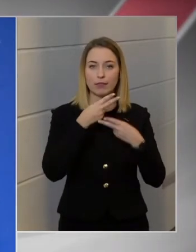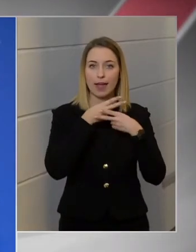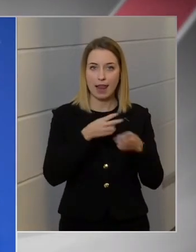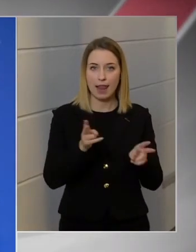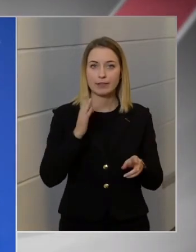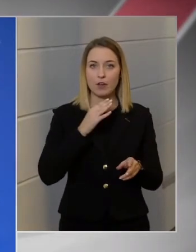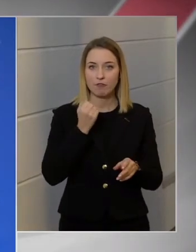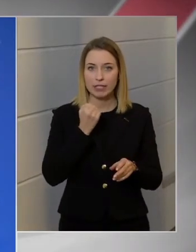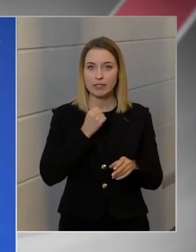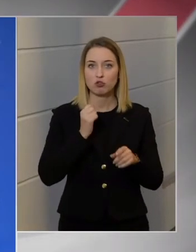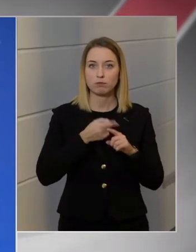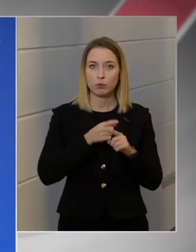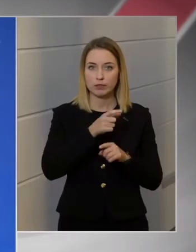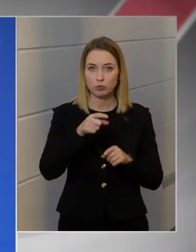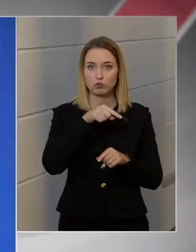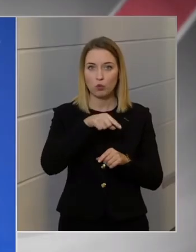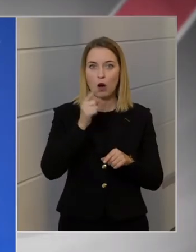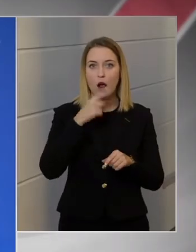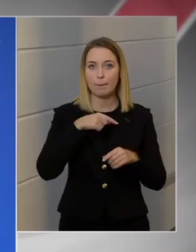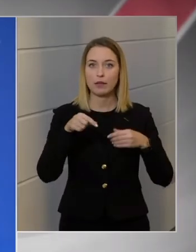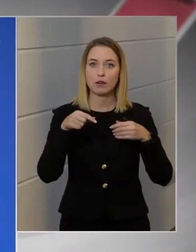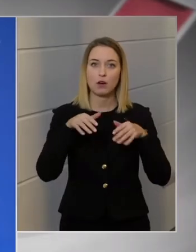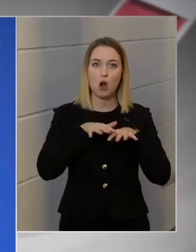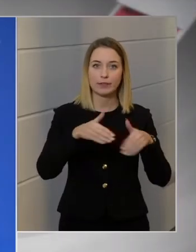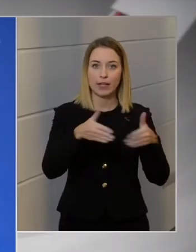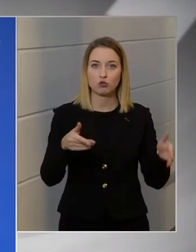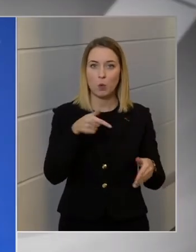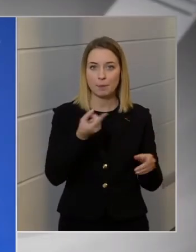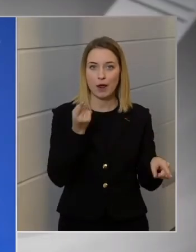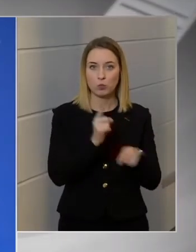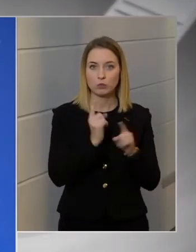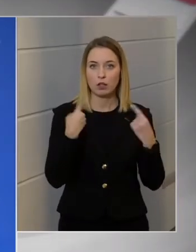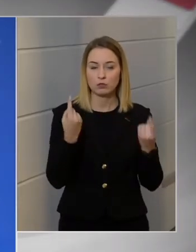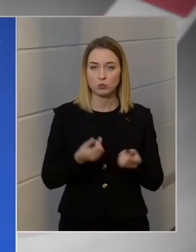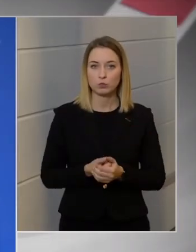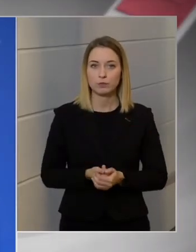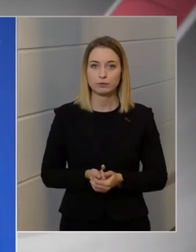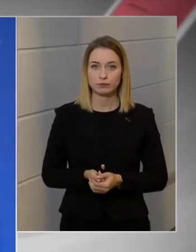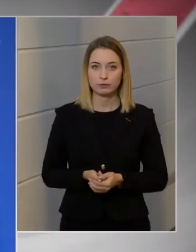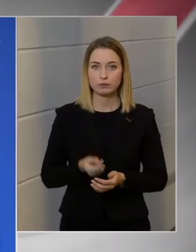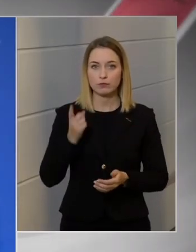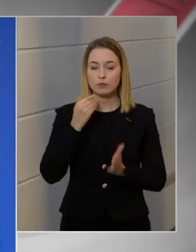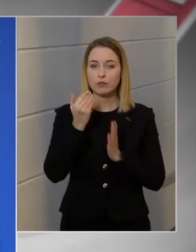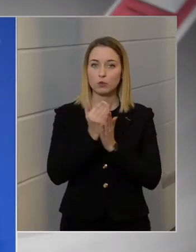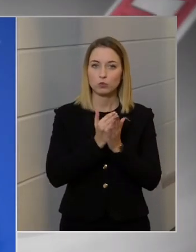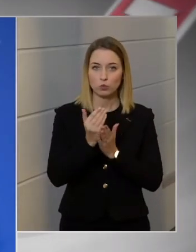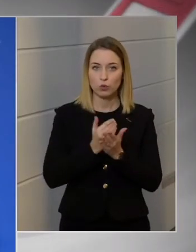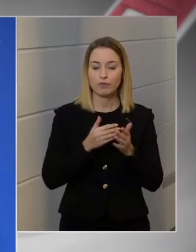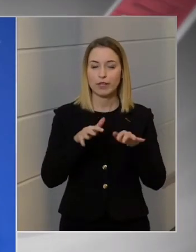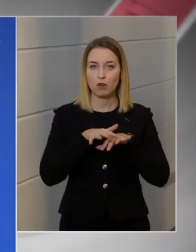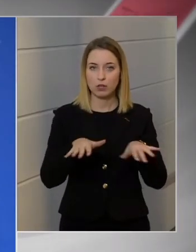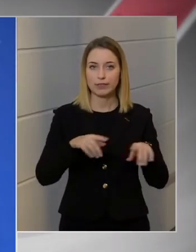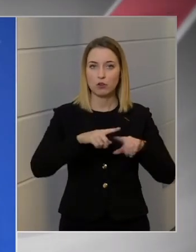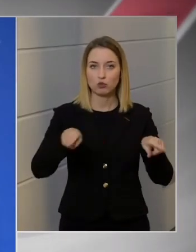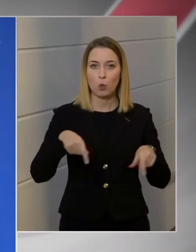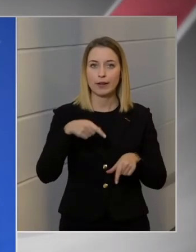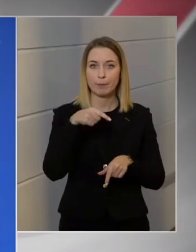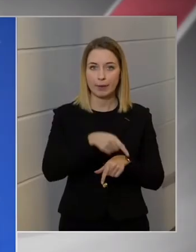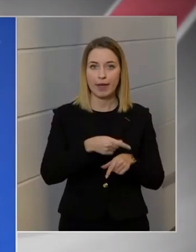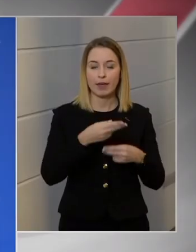azokat a feladatokat, amelyeket hatáskörökbe utaltunk, vagy amelyeket törvények hatáskörökbe utaltak.